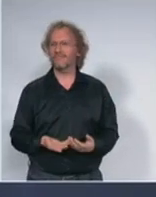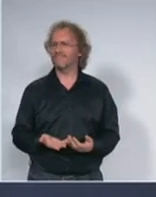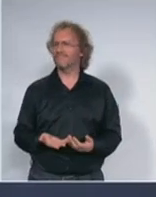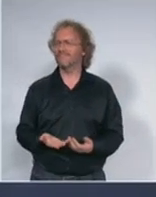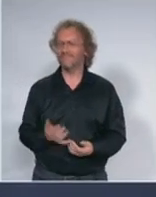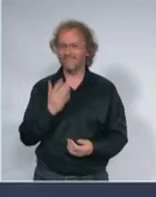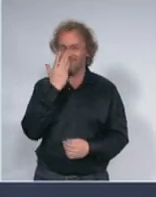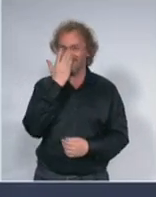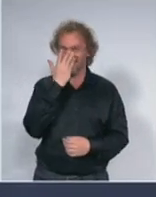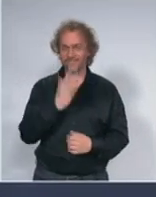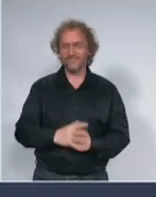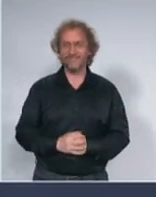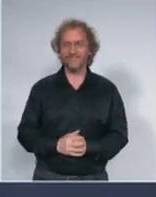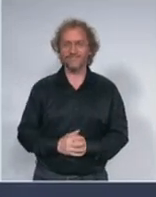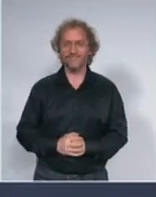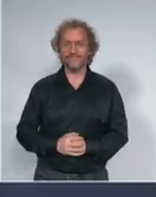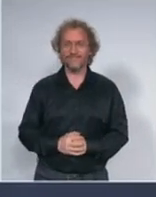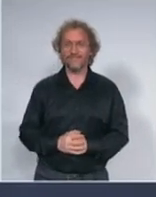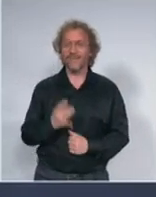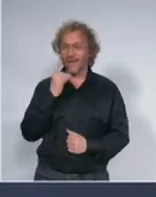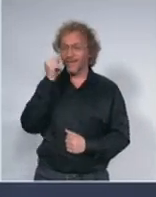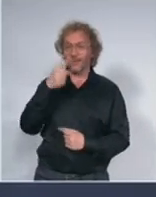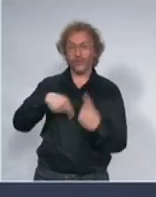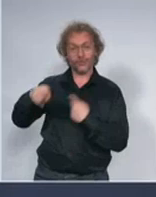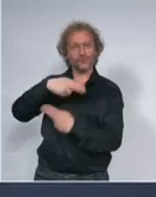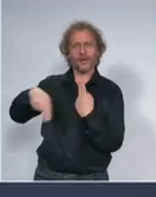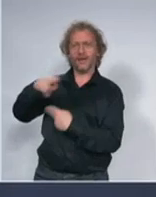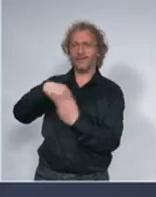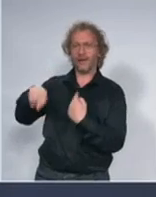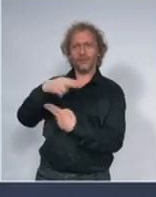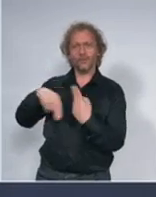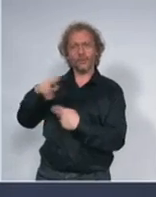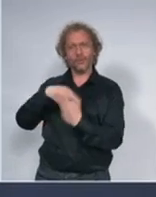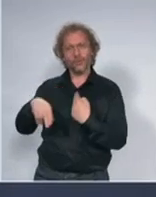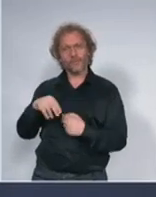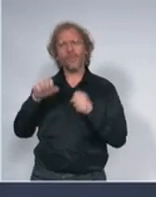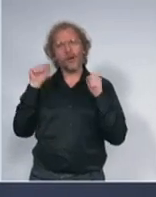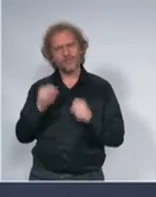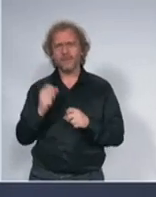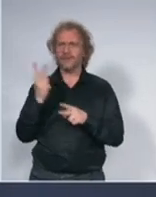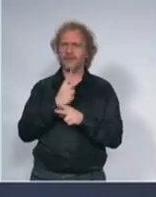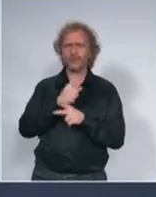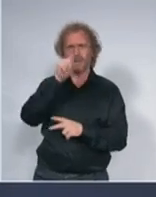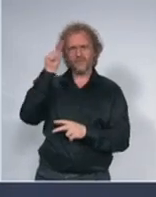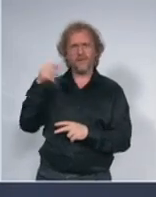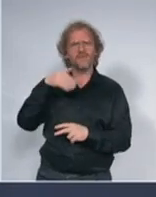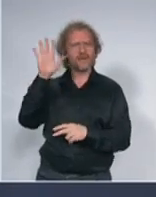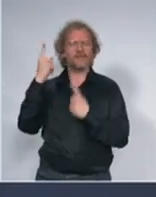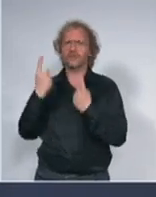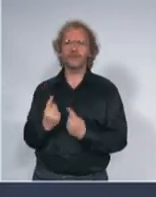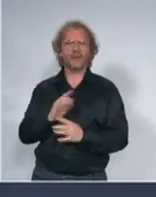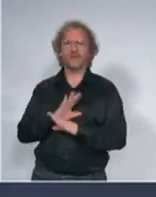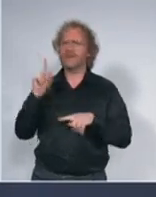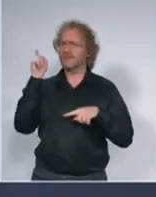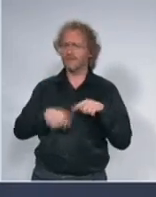kada kada se ljudi šetaju po gradu sve ozbiljne države su uvele vanredno stanje i zabranile kretanje